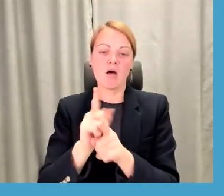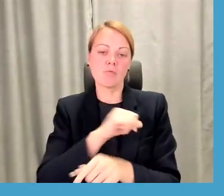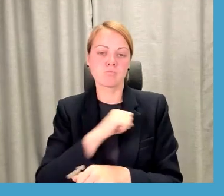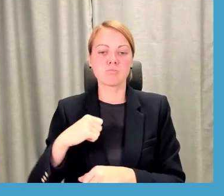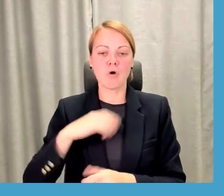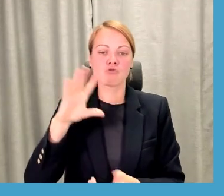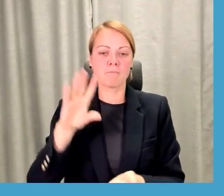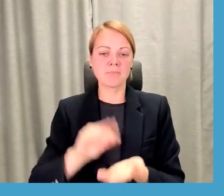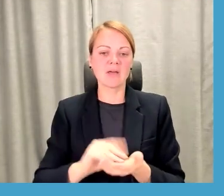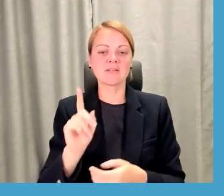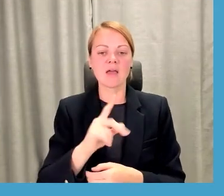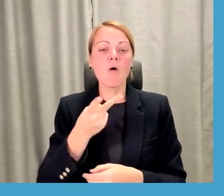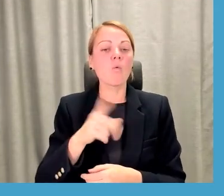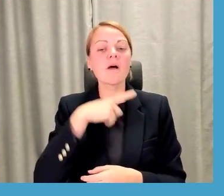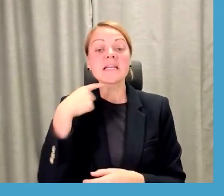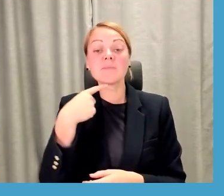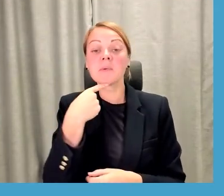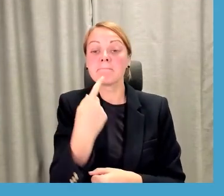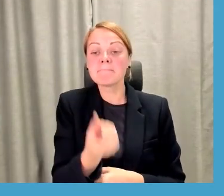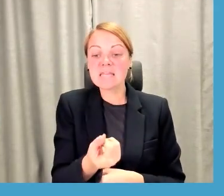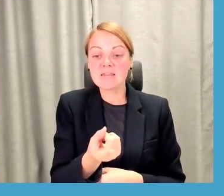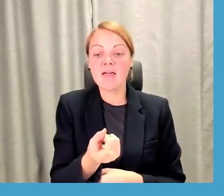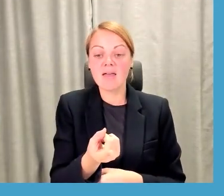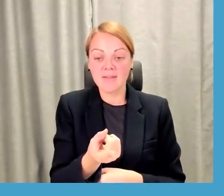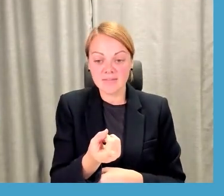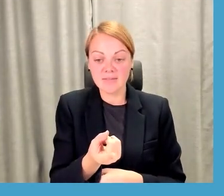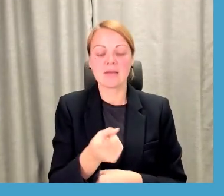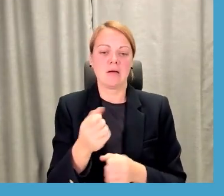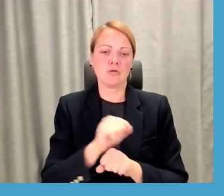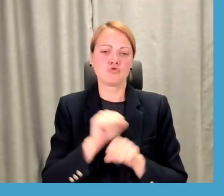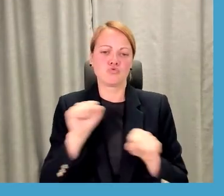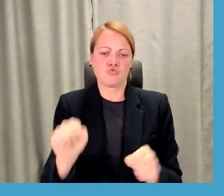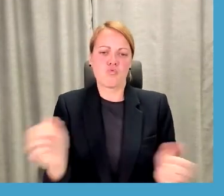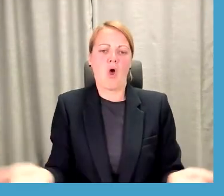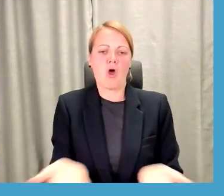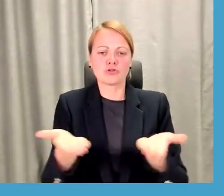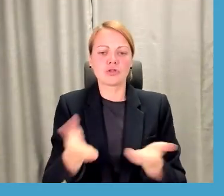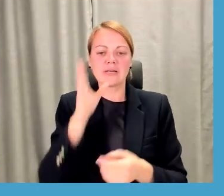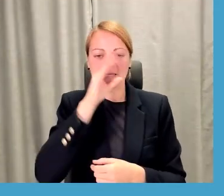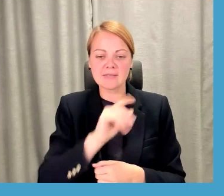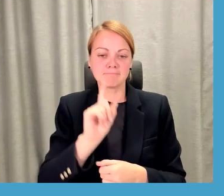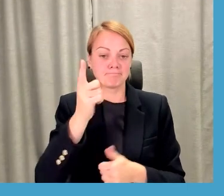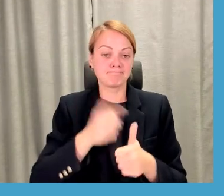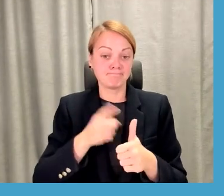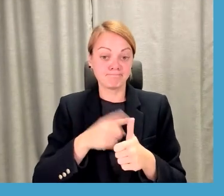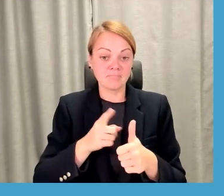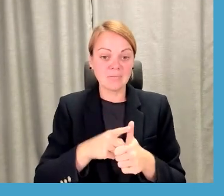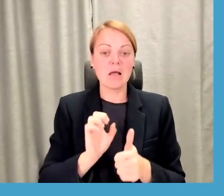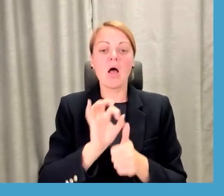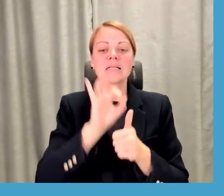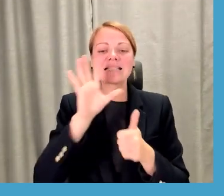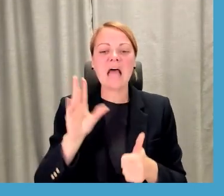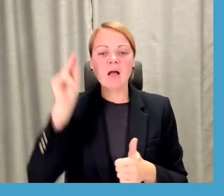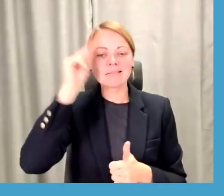pieredze. Tas, ko es gribētu minēt cilvēkiem, kā iedrošinošu iespēju, ir kā, jā, uzsākot jau izglītos no